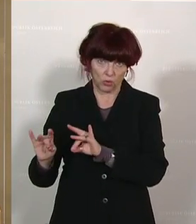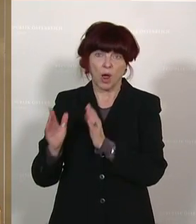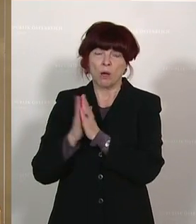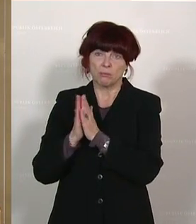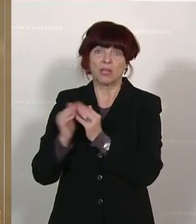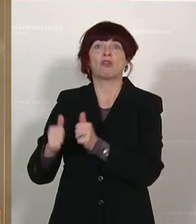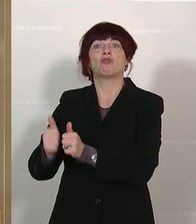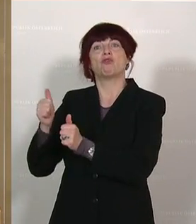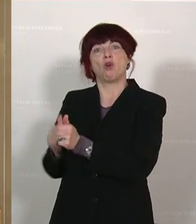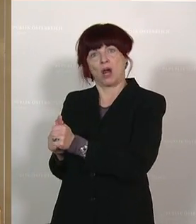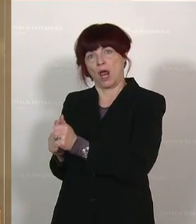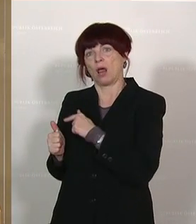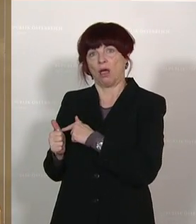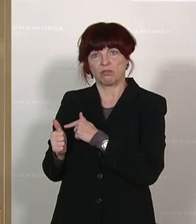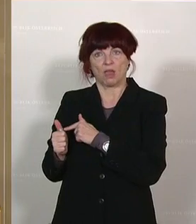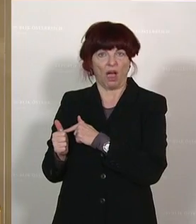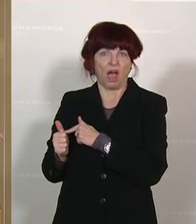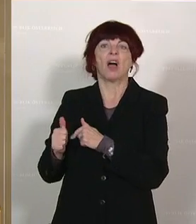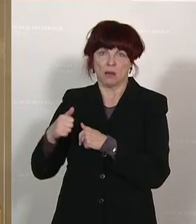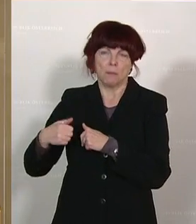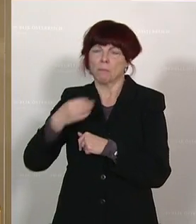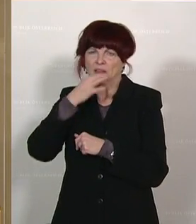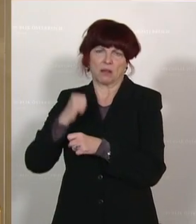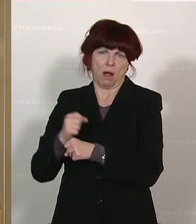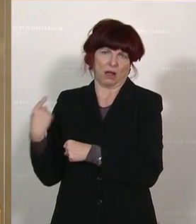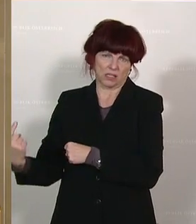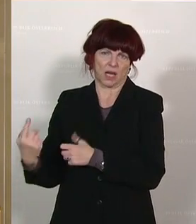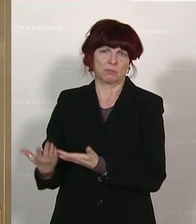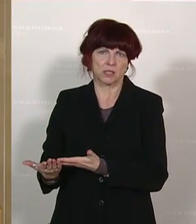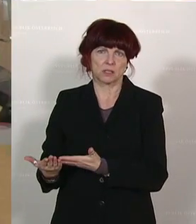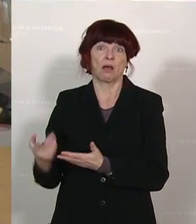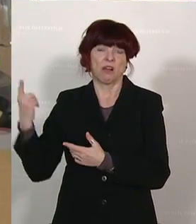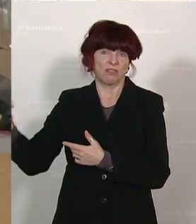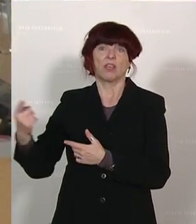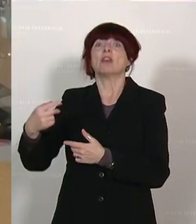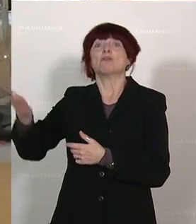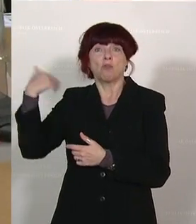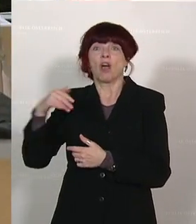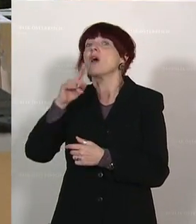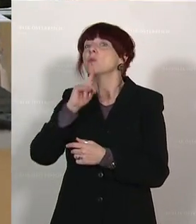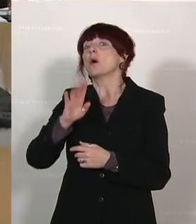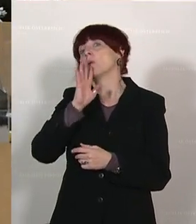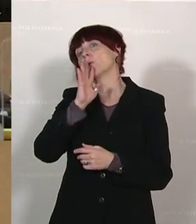Vorgängerin, die nur Sprechblasen hinterlassen hat. Wir werden Sie an Ihren Taten messen. Danke.